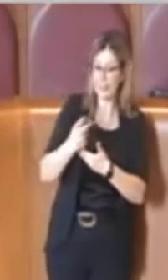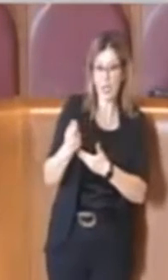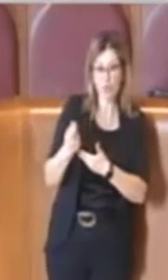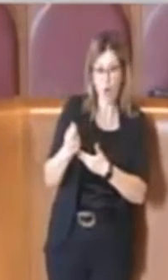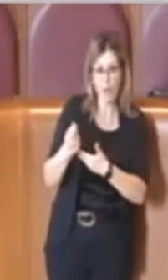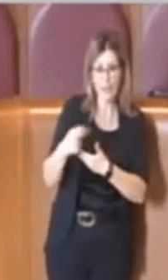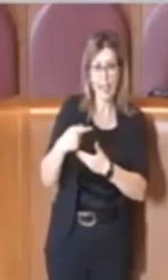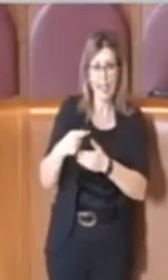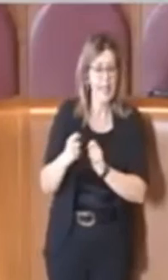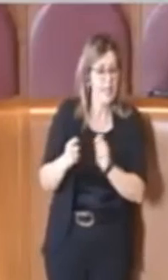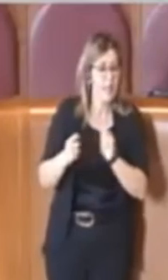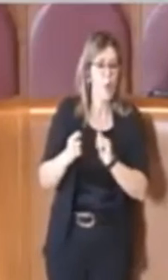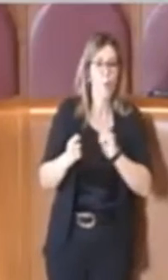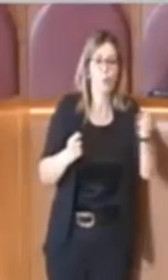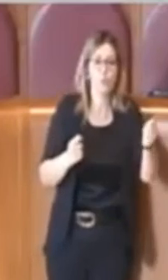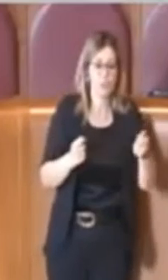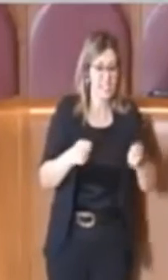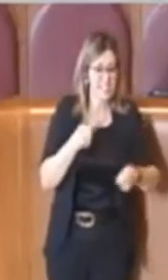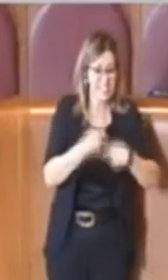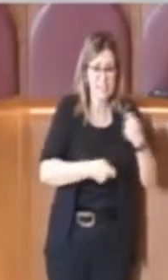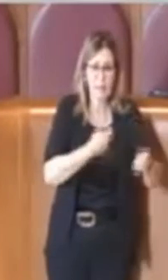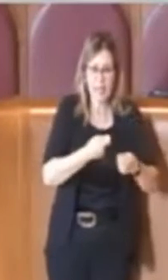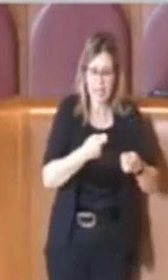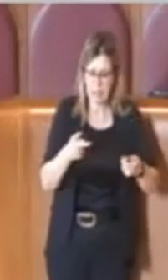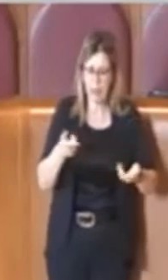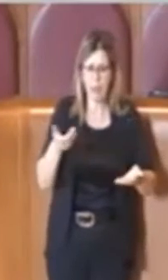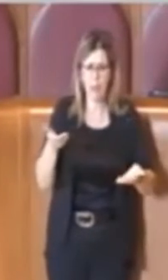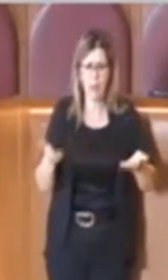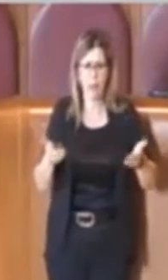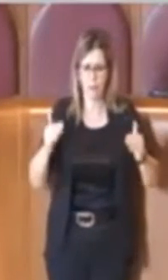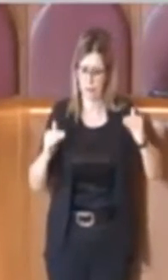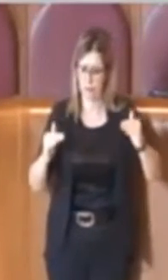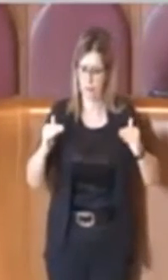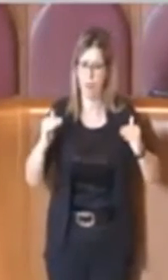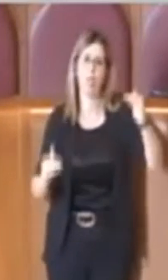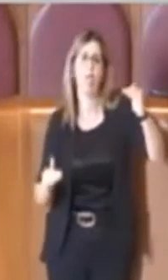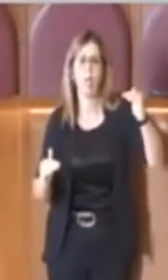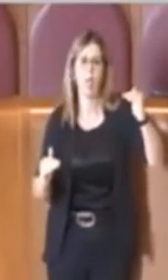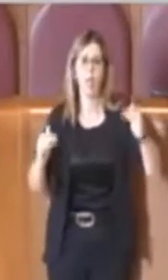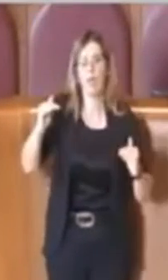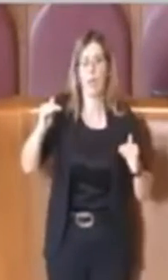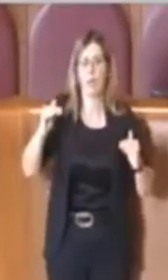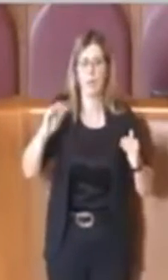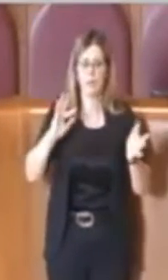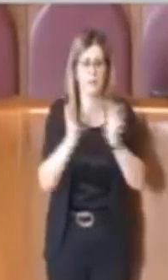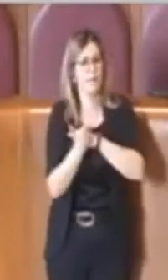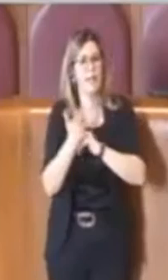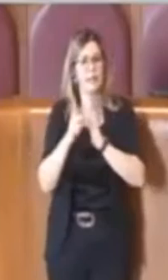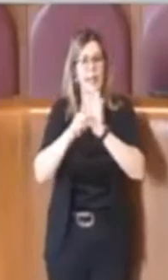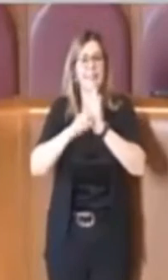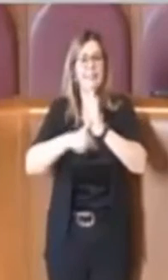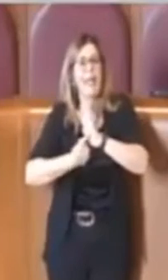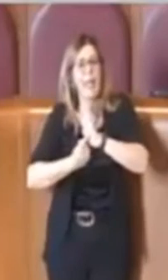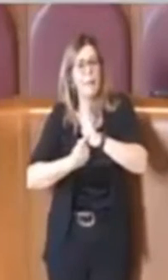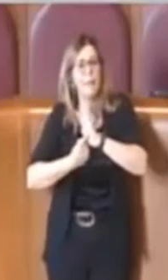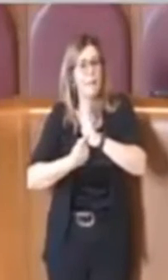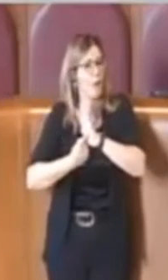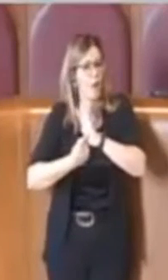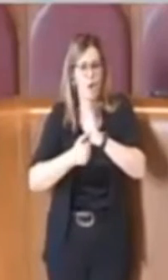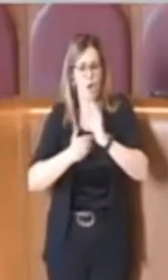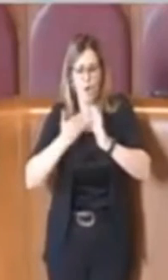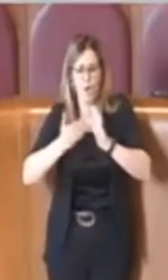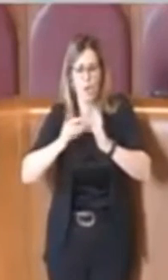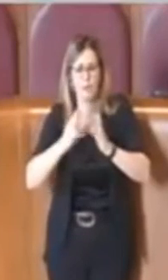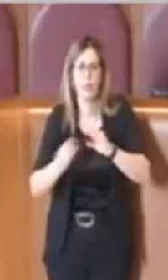spendiamo uno squilibrio, quello squilibrio poi ce lo portiamo nel tempo e quindi poi si accumulano. Ora,